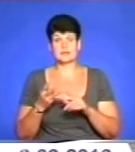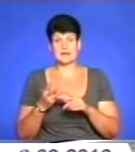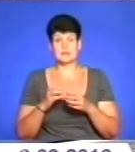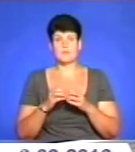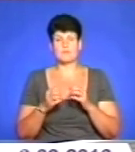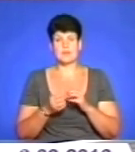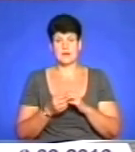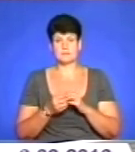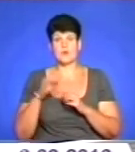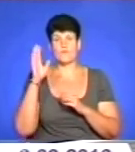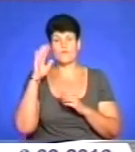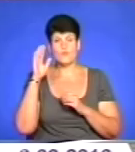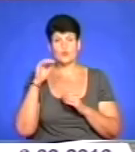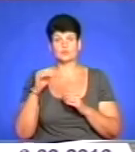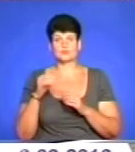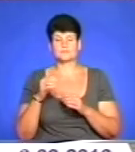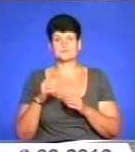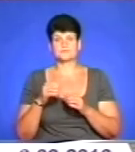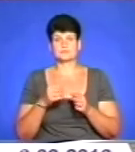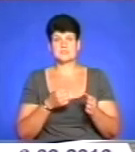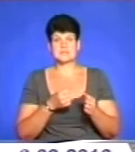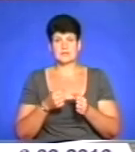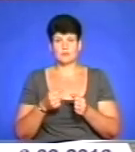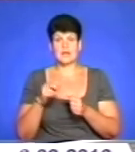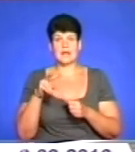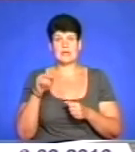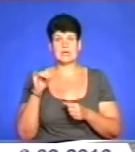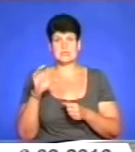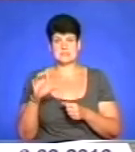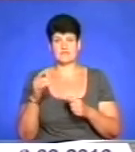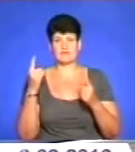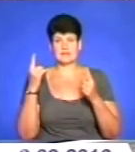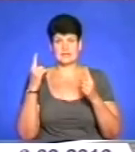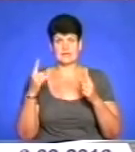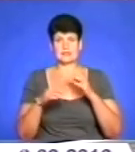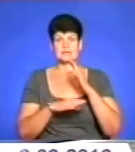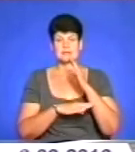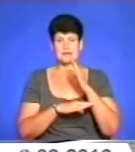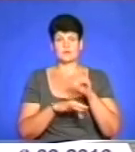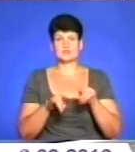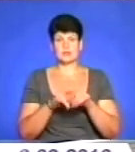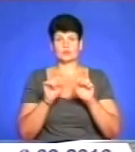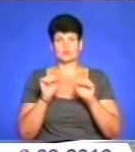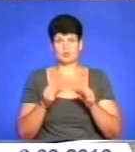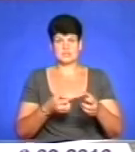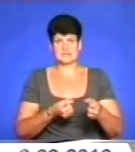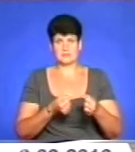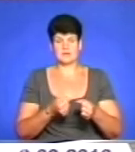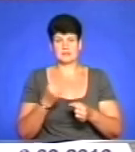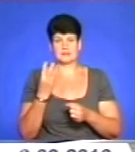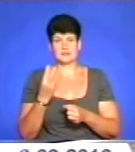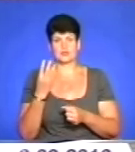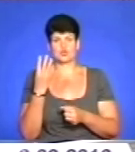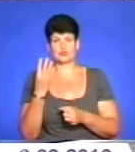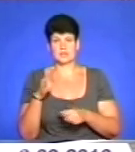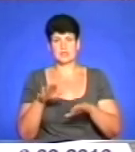знову ж, воду затримує насадження, ліс. Велике дерево також може тримати біля 3-4 тонн